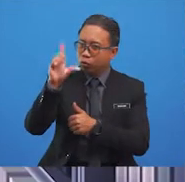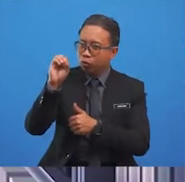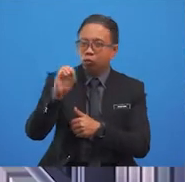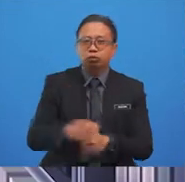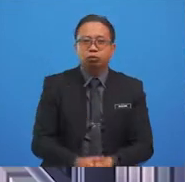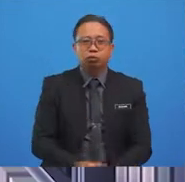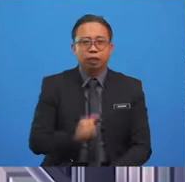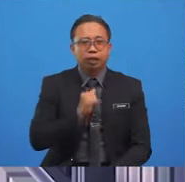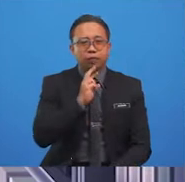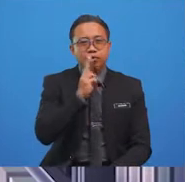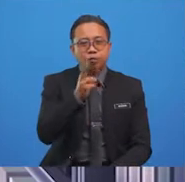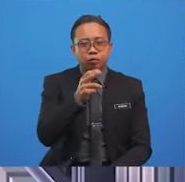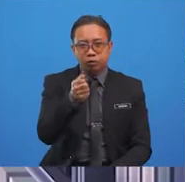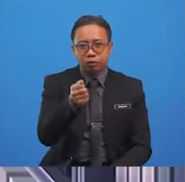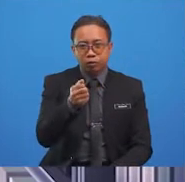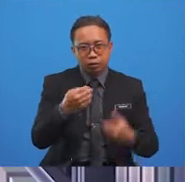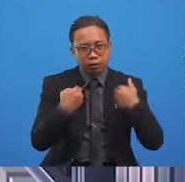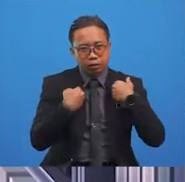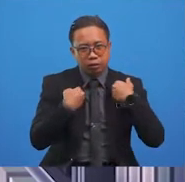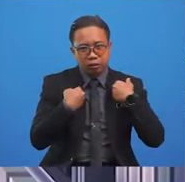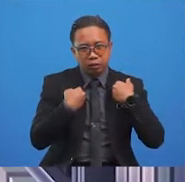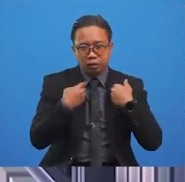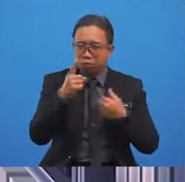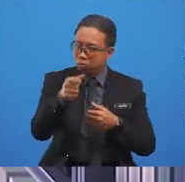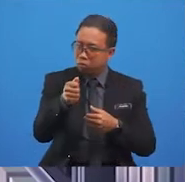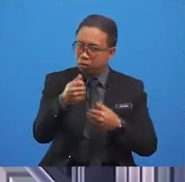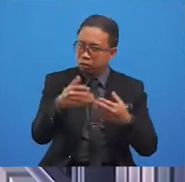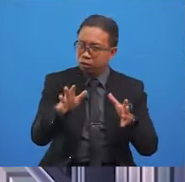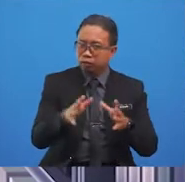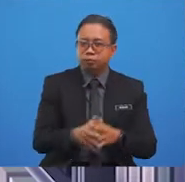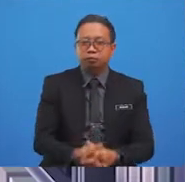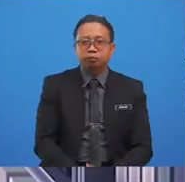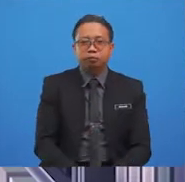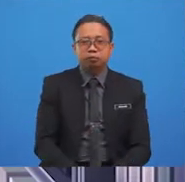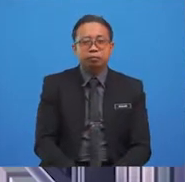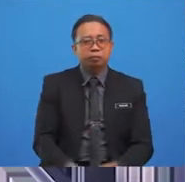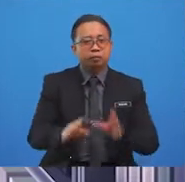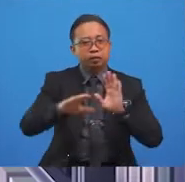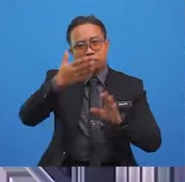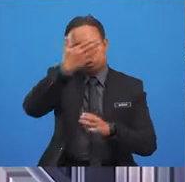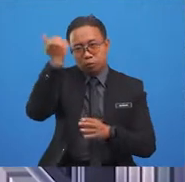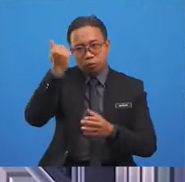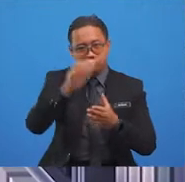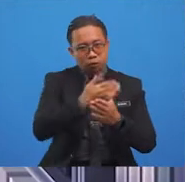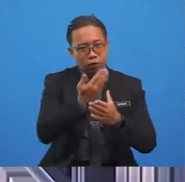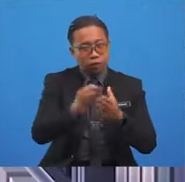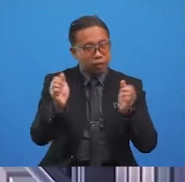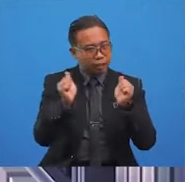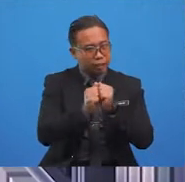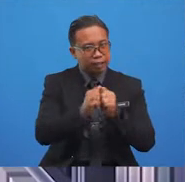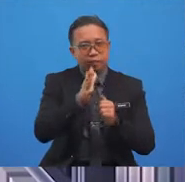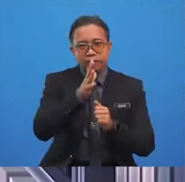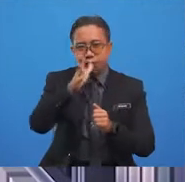I'm sure you have a great one written too. Don't forget to share it with your parents,